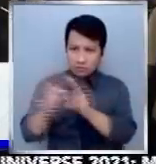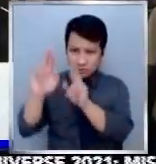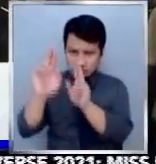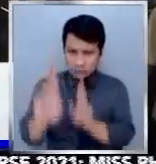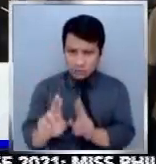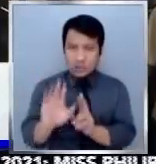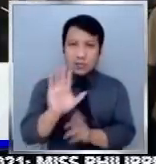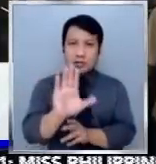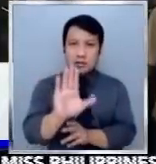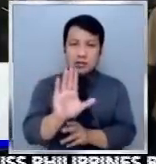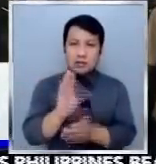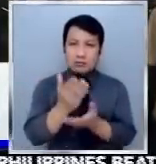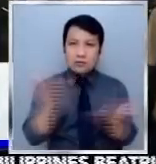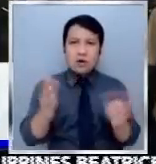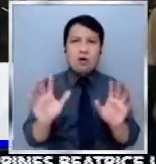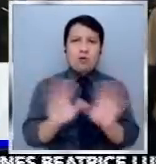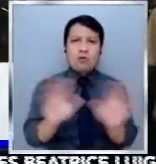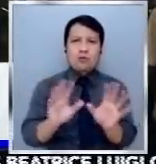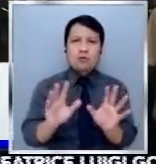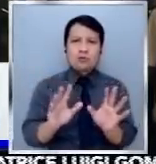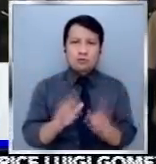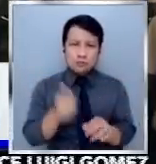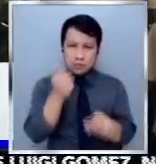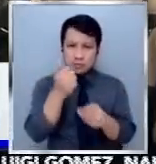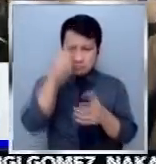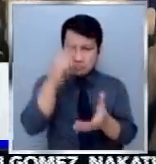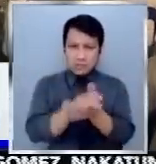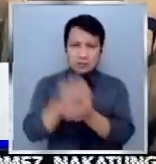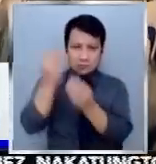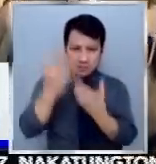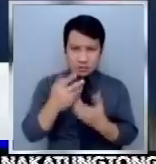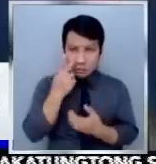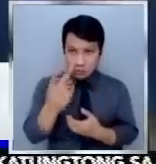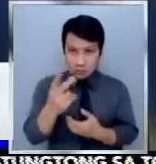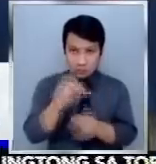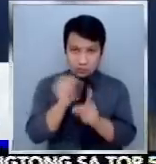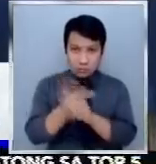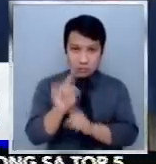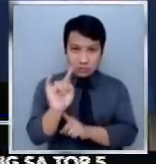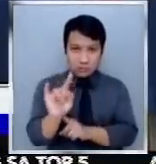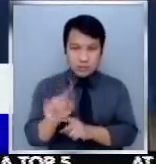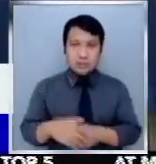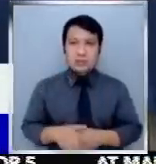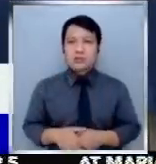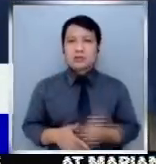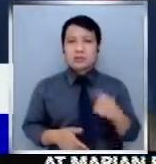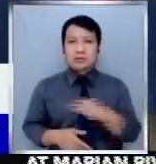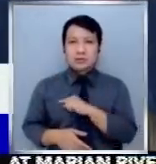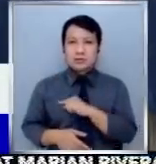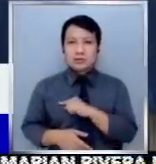sinasabi at huwag din daw basta maniniwala sa napapanood sa social media. We have to do our part